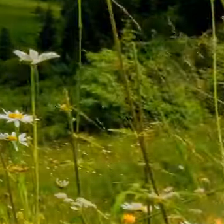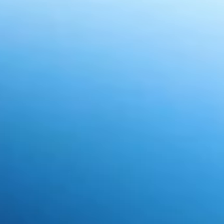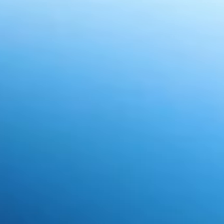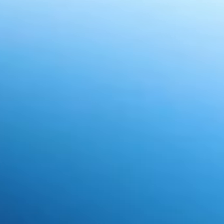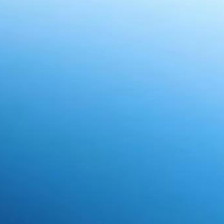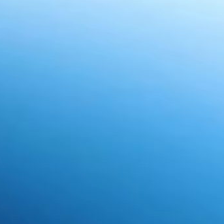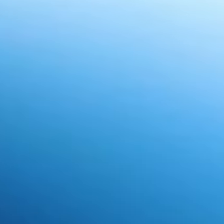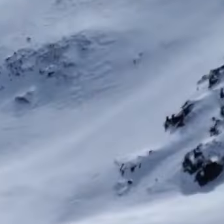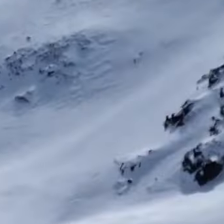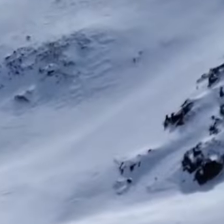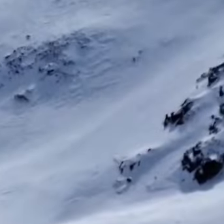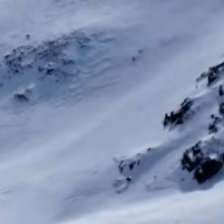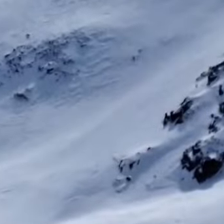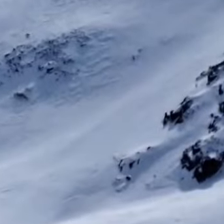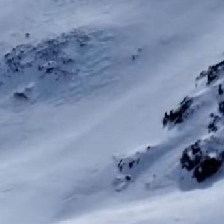Музиката